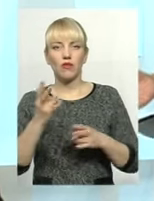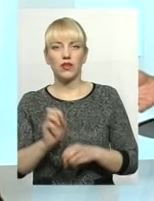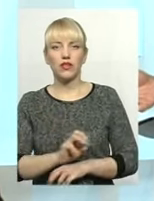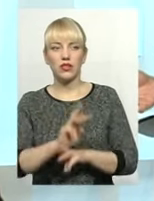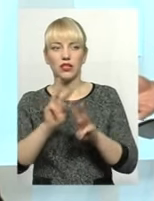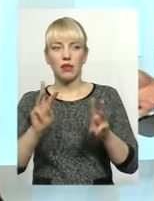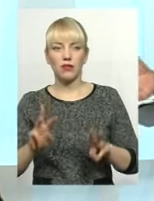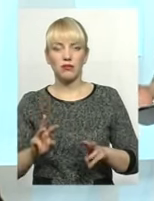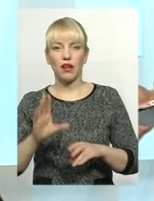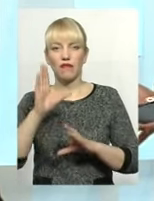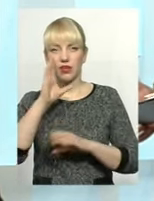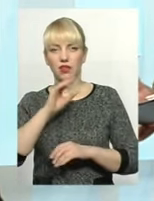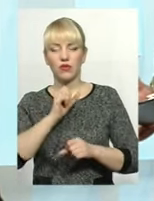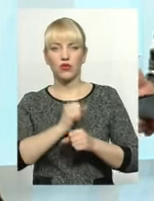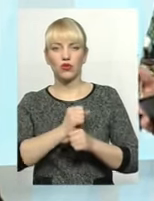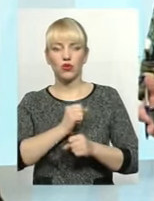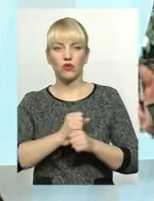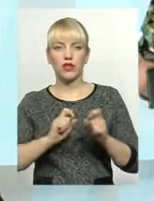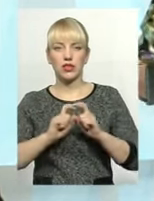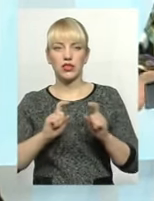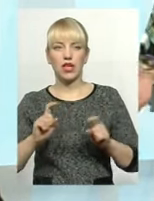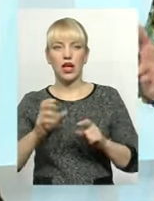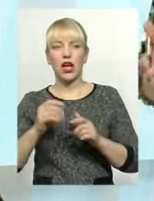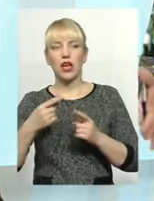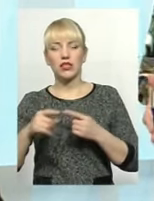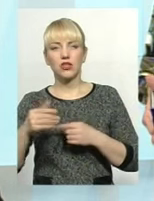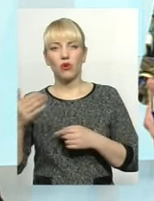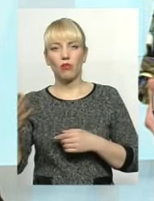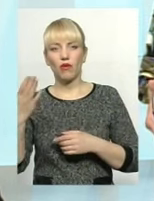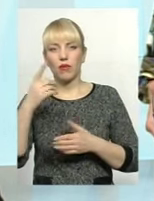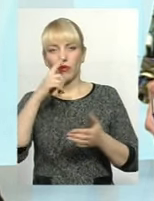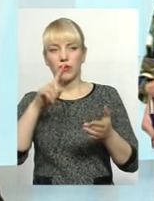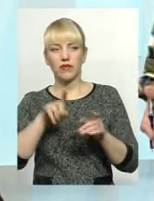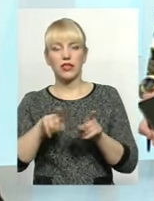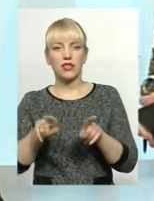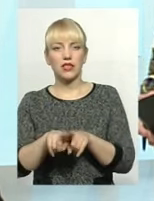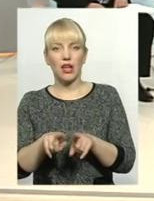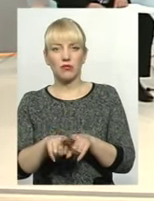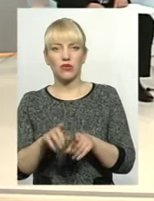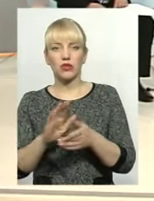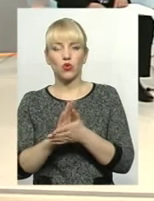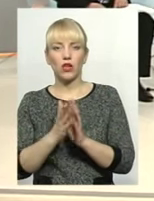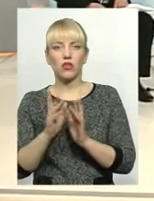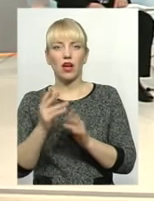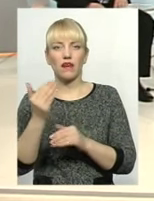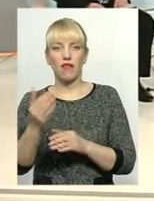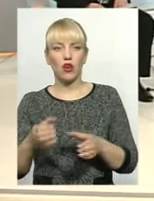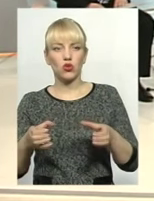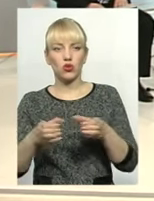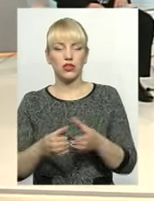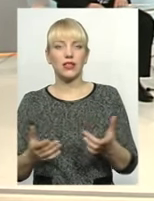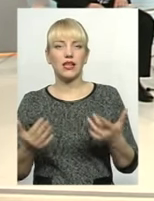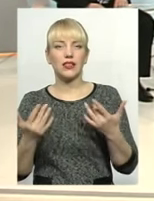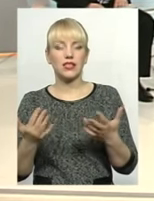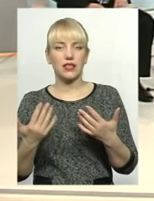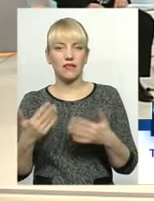ефективне функціонування закладу, з іншого боку, ви самі опиняєтесь в такій самій ситуації, як і ваш колектив. Наскільки вже